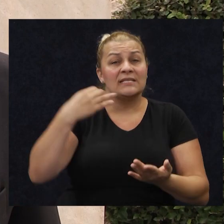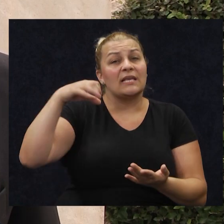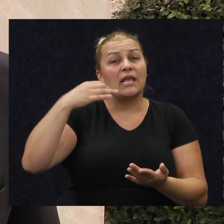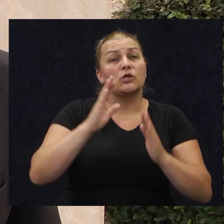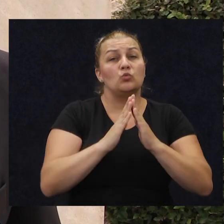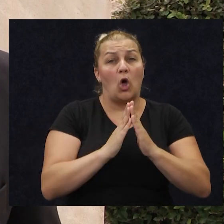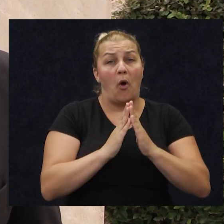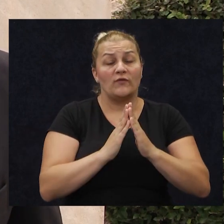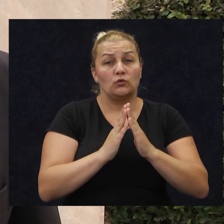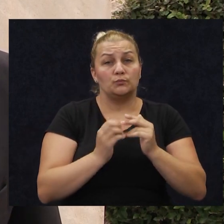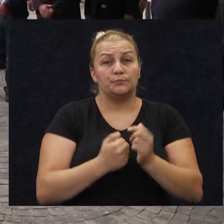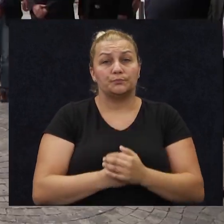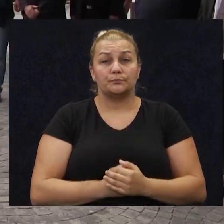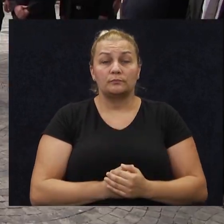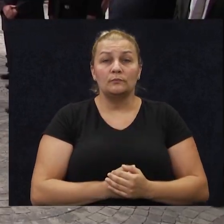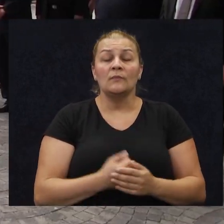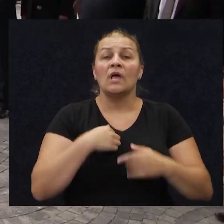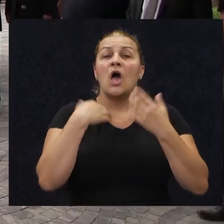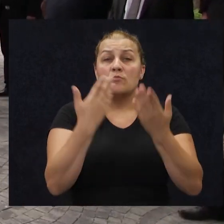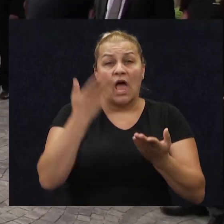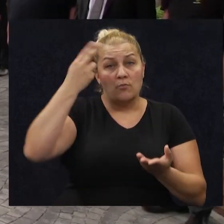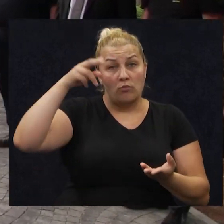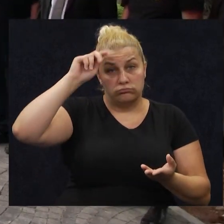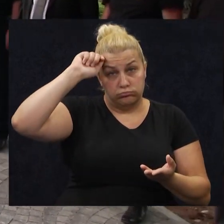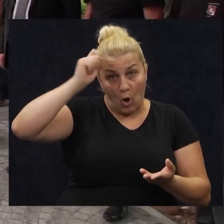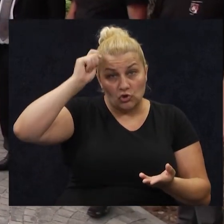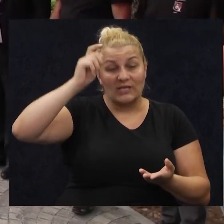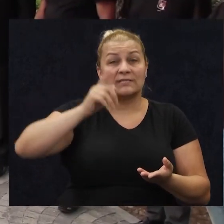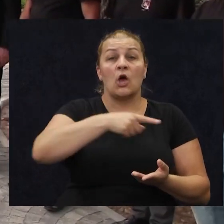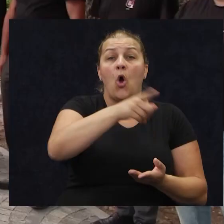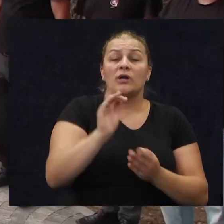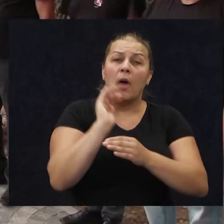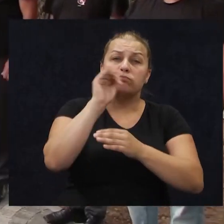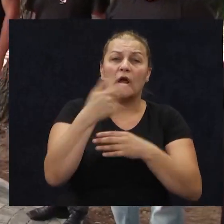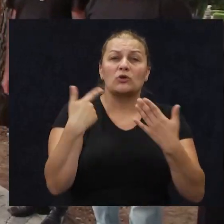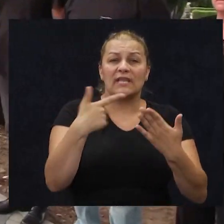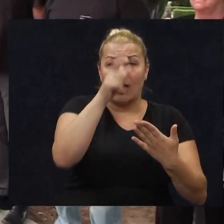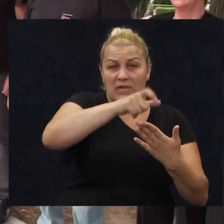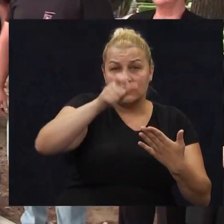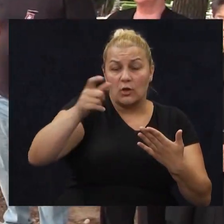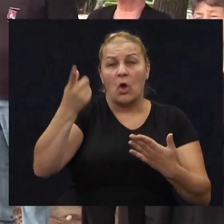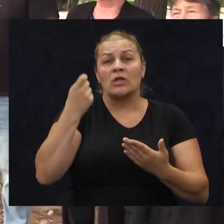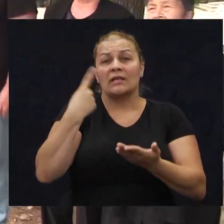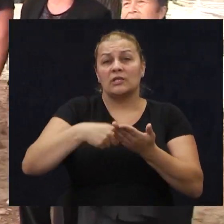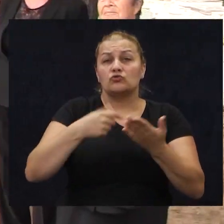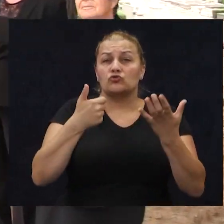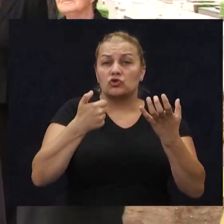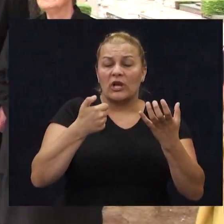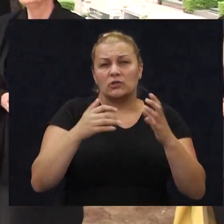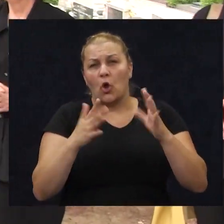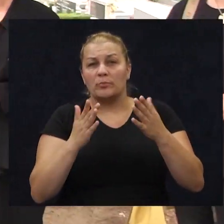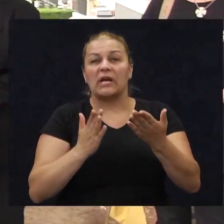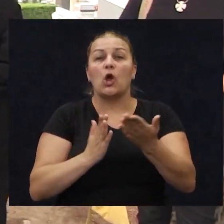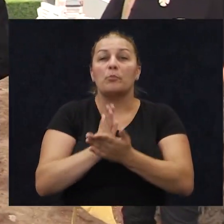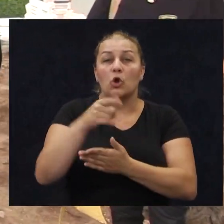nam dobovinu i odajemo počasi onima preko 70 njih od 1600 i nešto koliko je